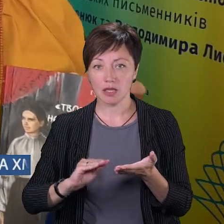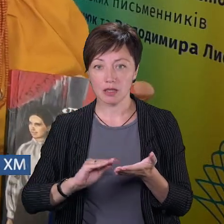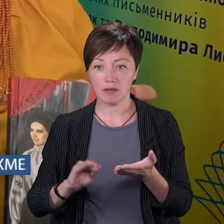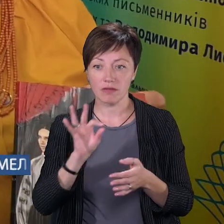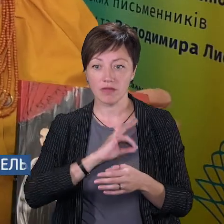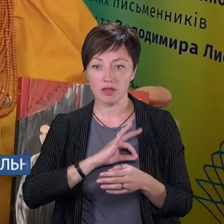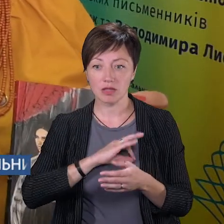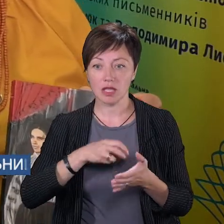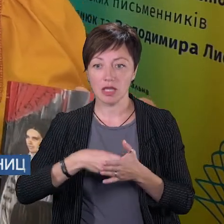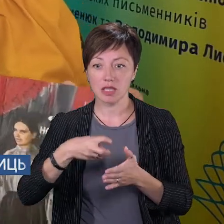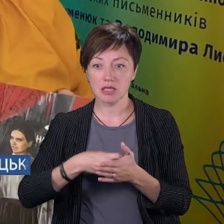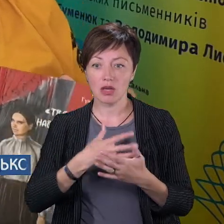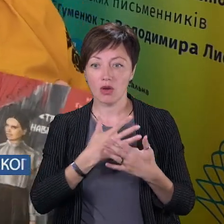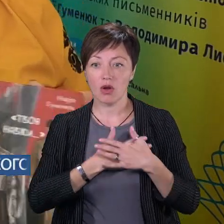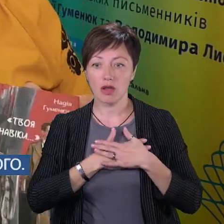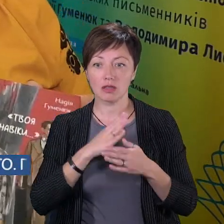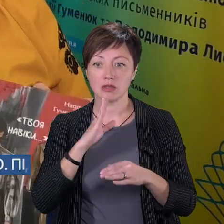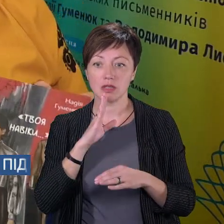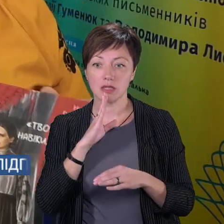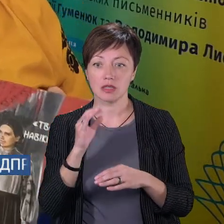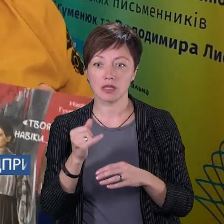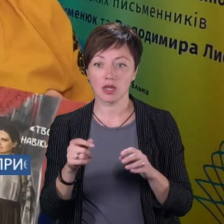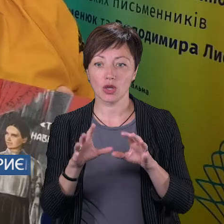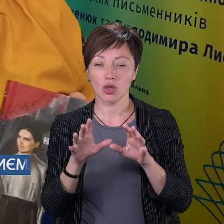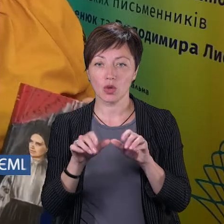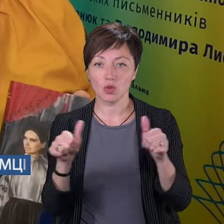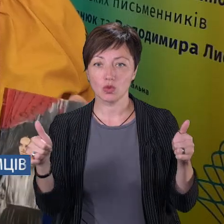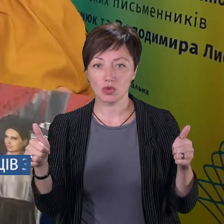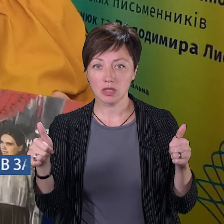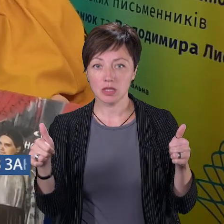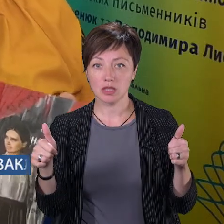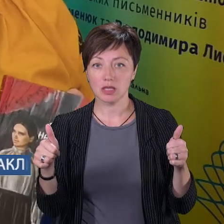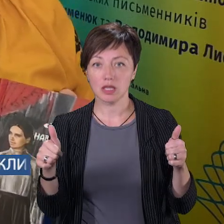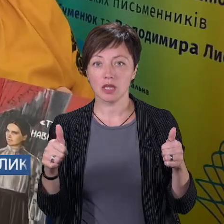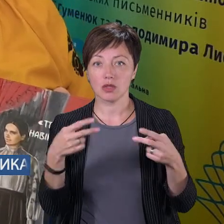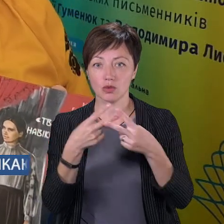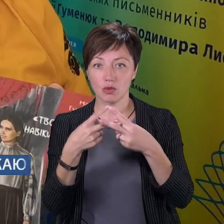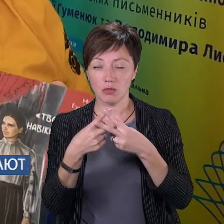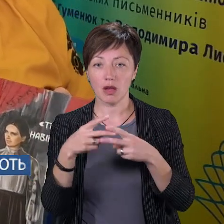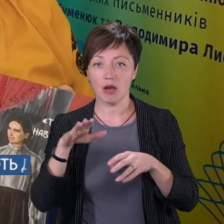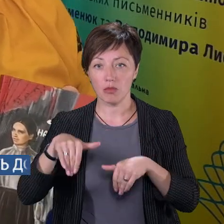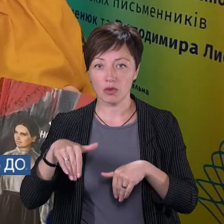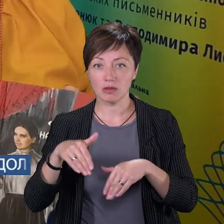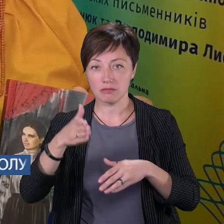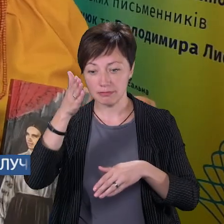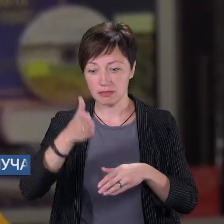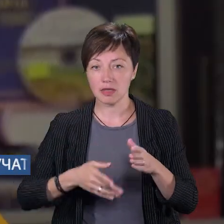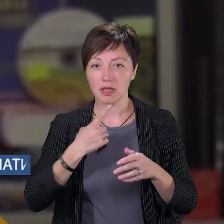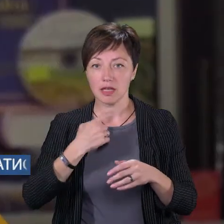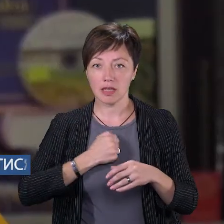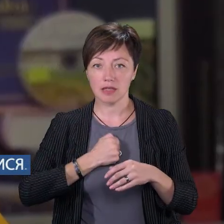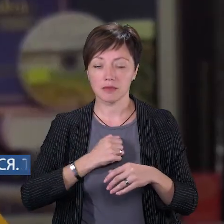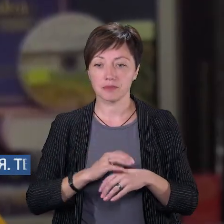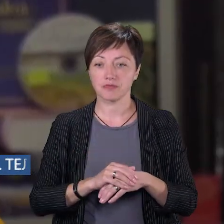Тут використані листи його коханої. Їх розлучила спочатку стіної тюрми, а потім заліз на завісу радянська.